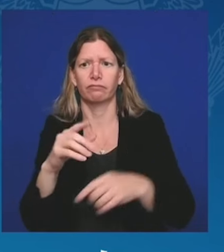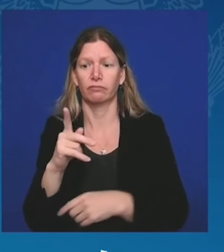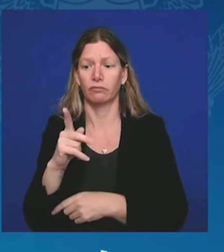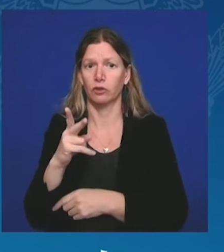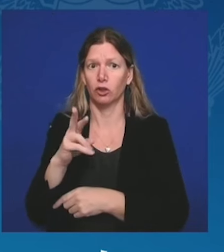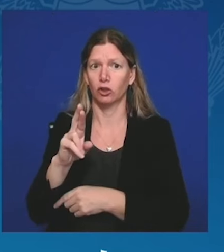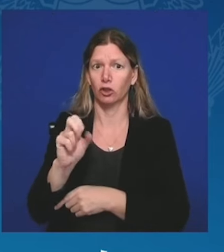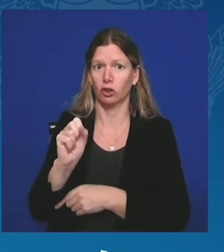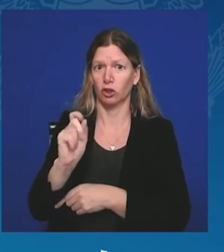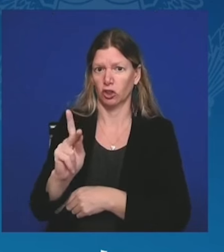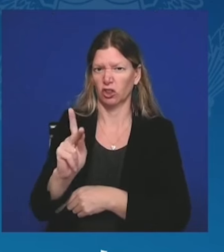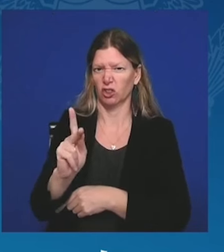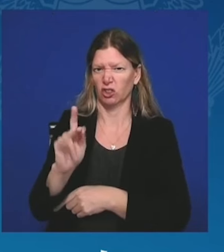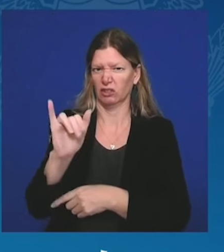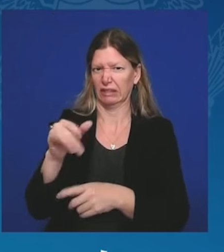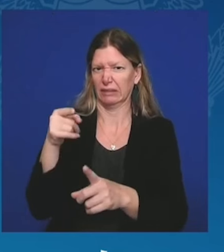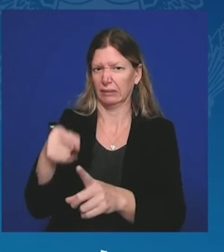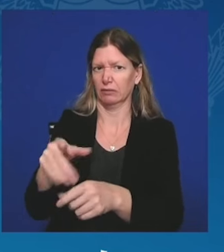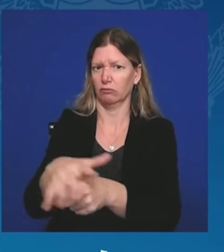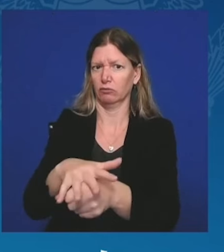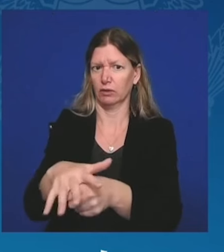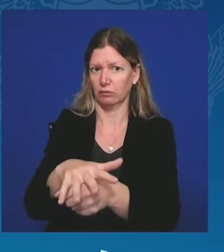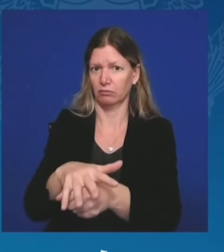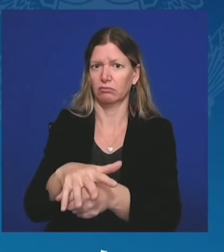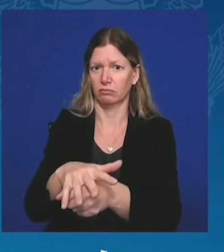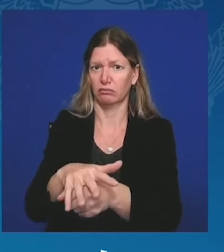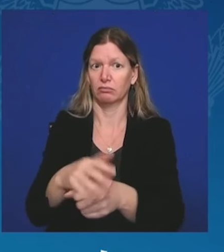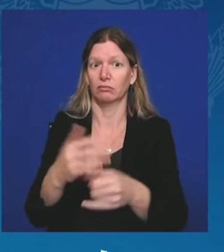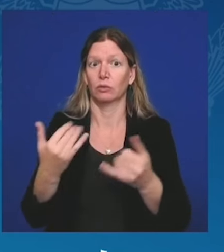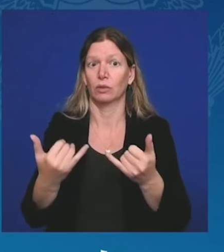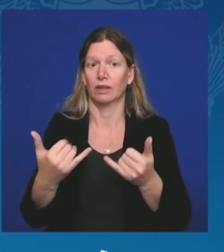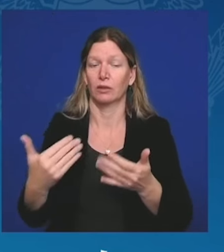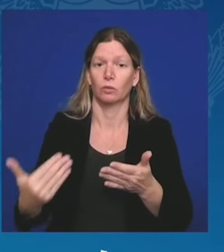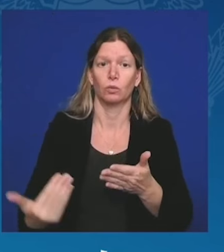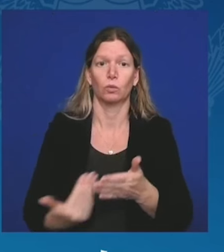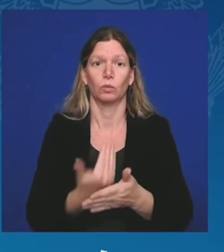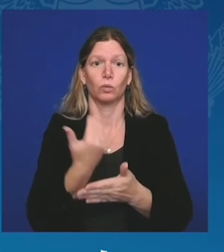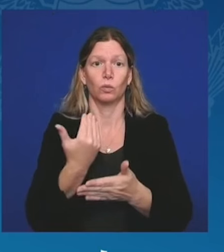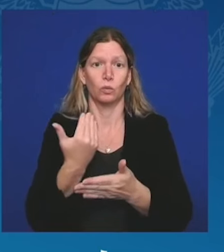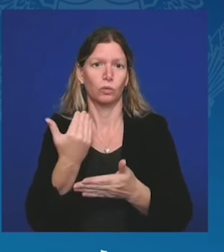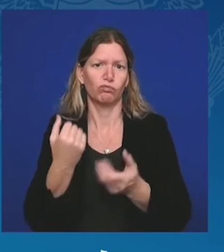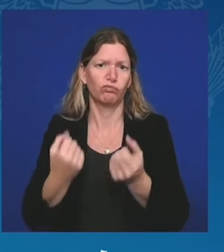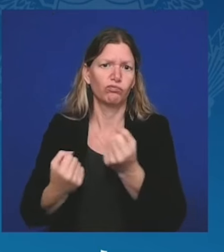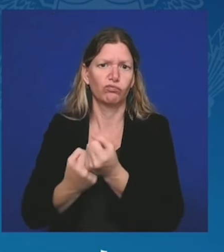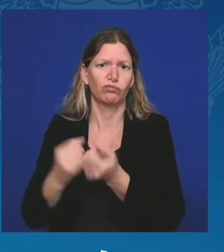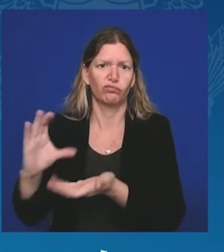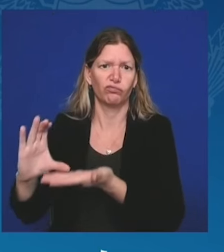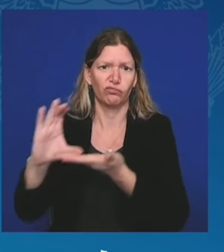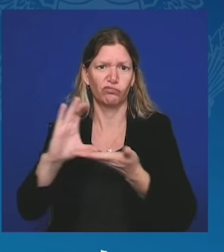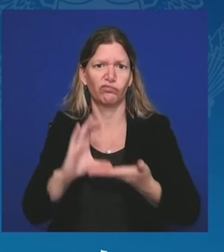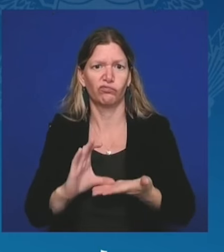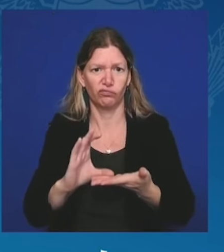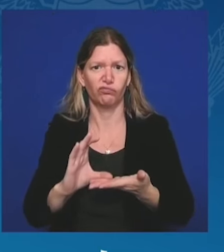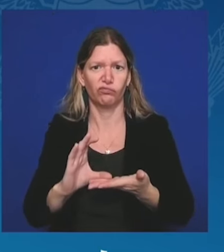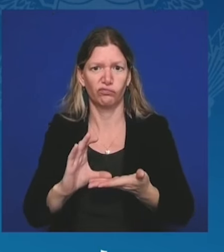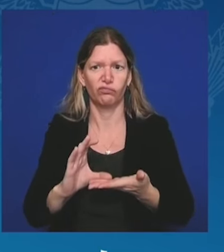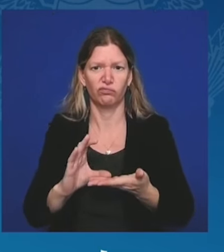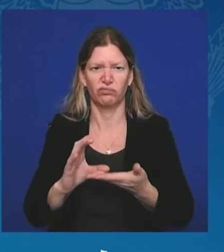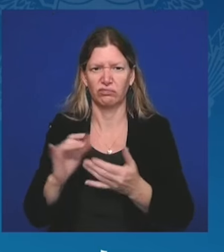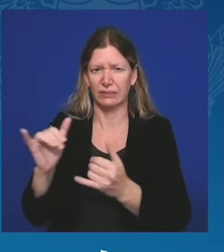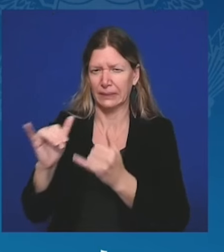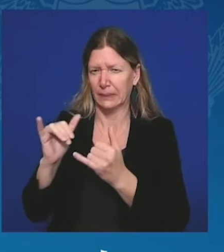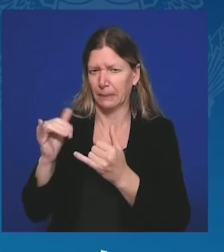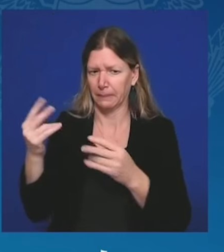wsparcia, jak powiedziałaś, i mamy wspólny pogląd na to, co należy zrobić. Musimy utrzymać presję na Rosję,